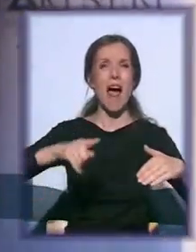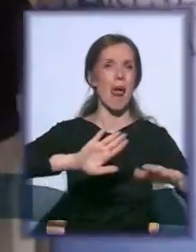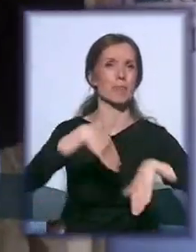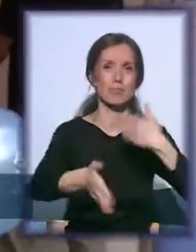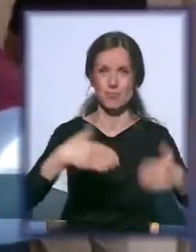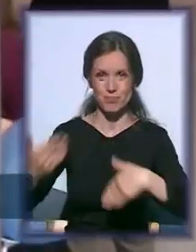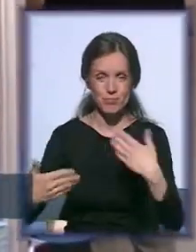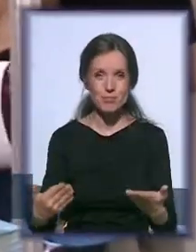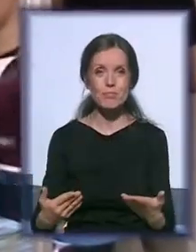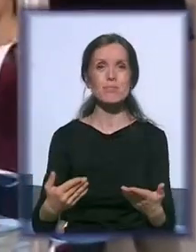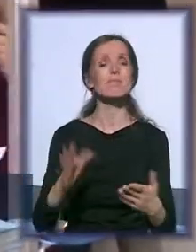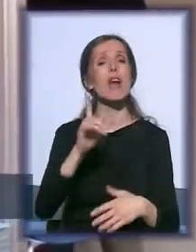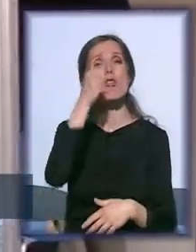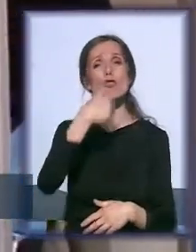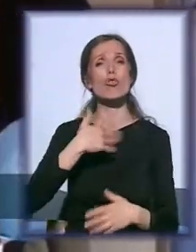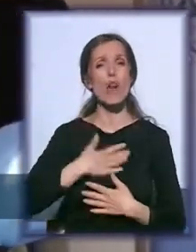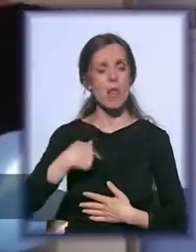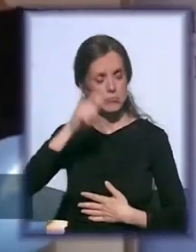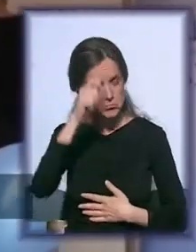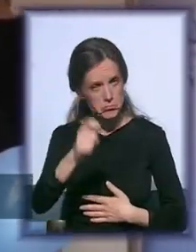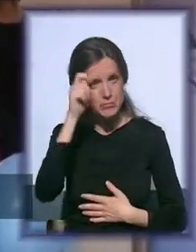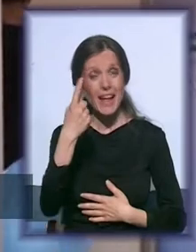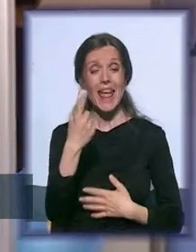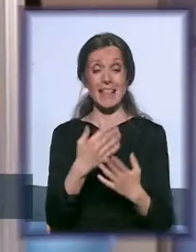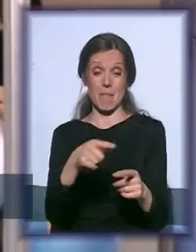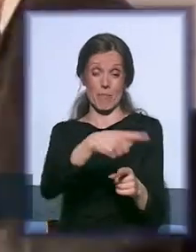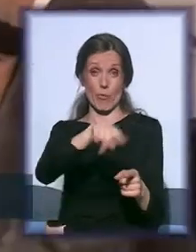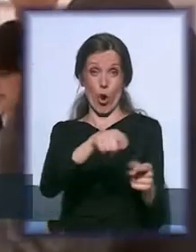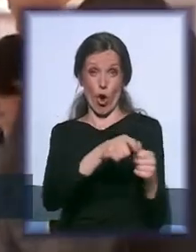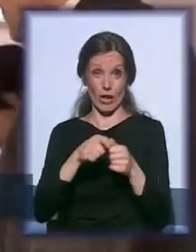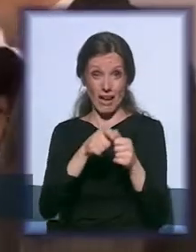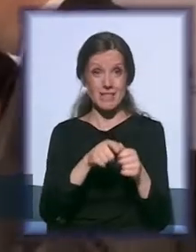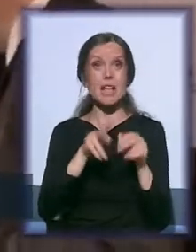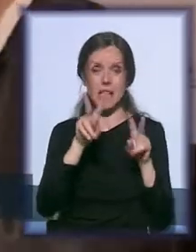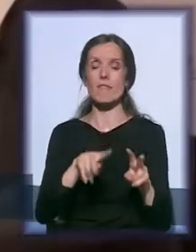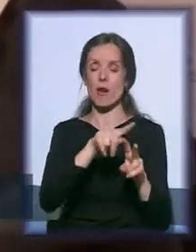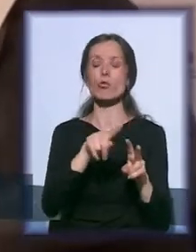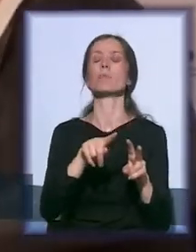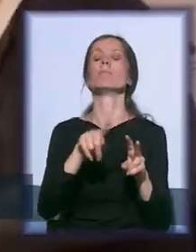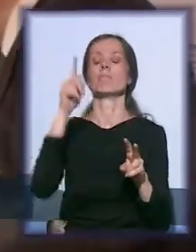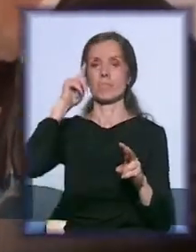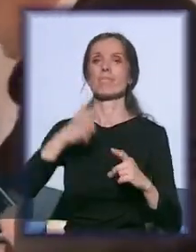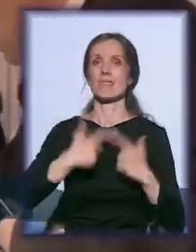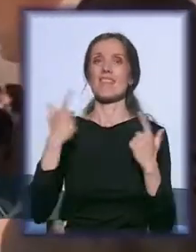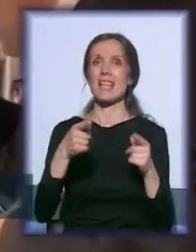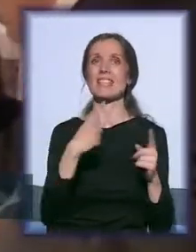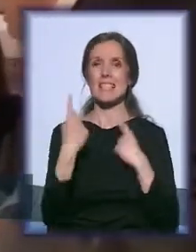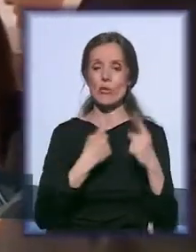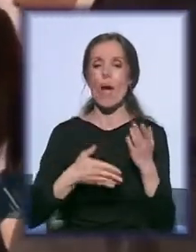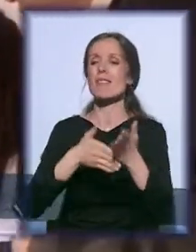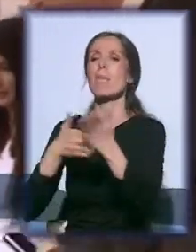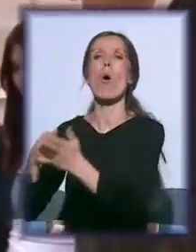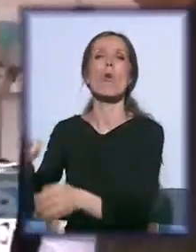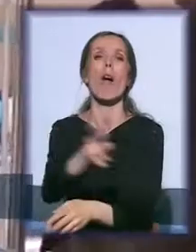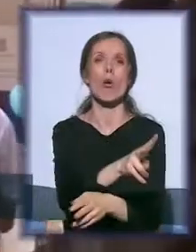Ono što ja želim da pohvalim, to je jedan broj organizacija koji je stvarno razumeo situaciju, pomogao drugim organizacijama